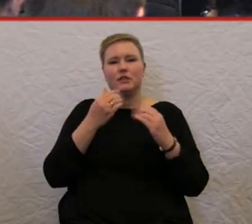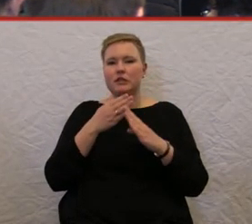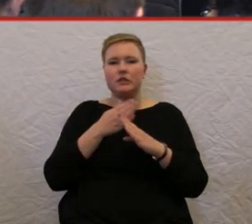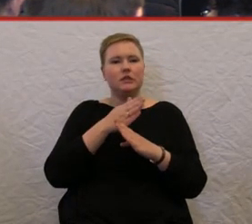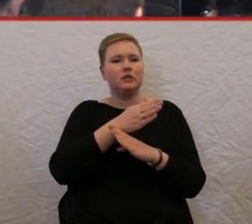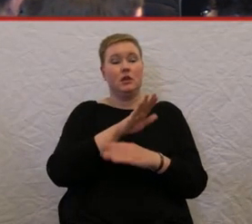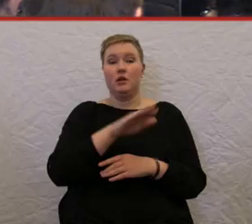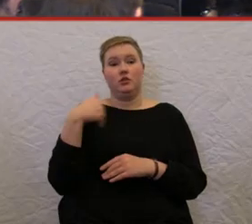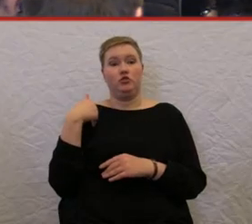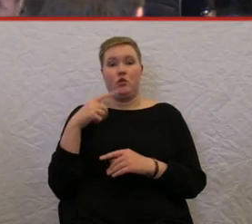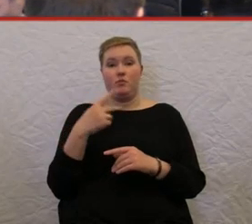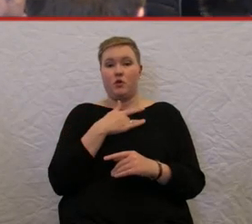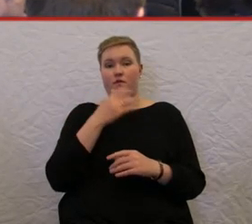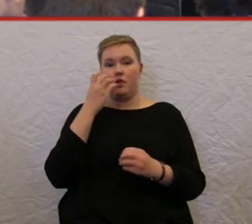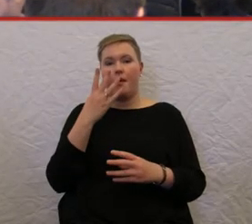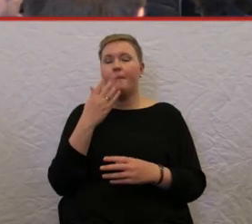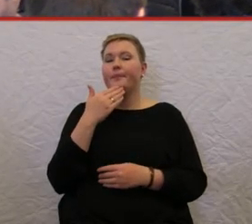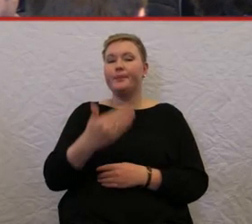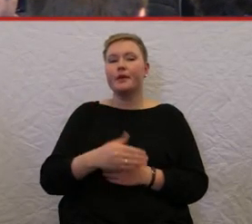Partnern und Partnerinnen. Danke.